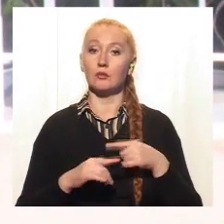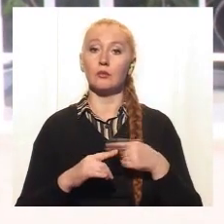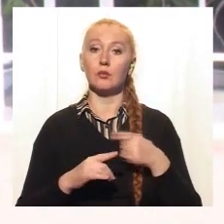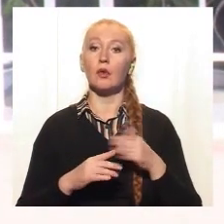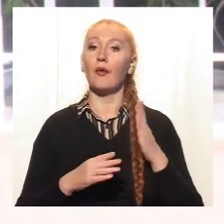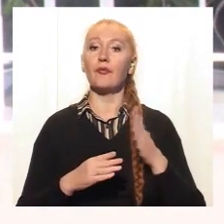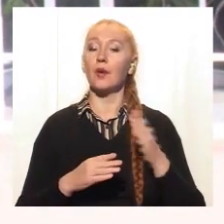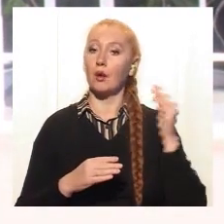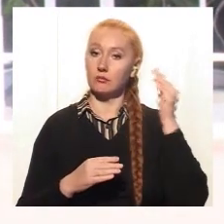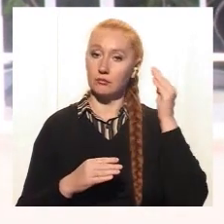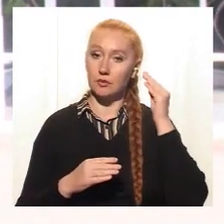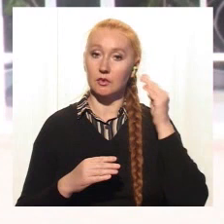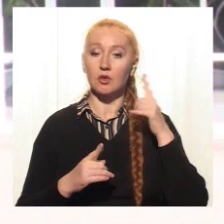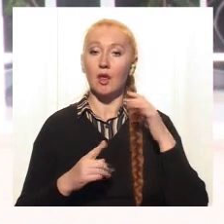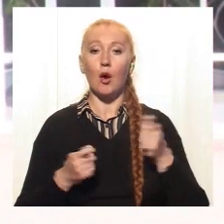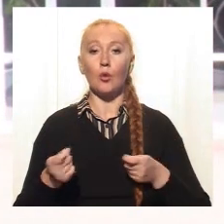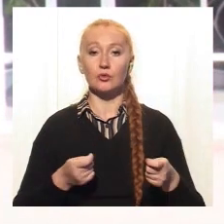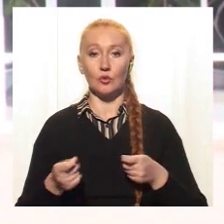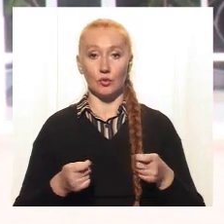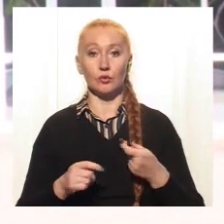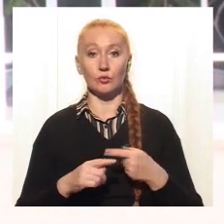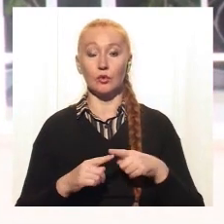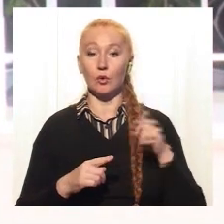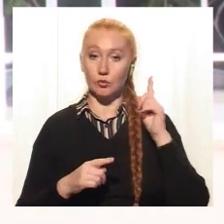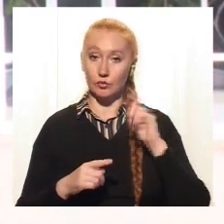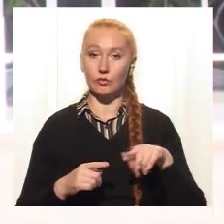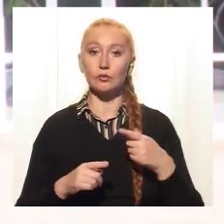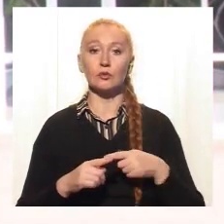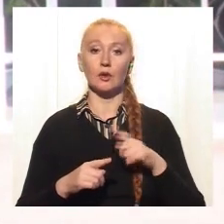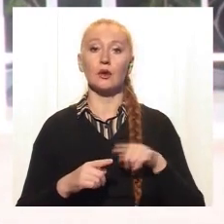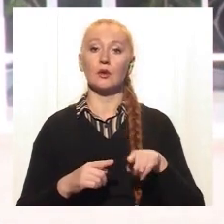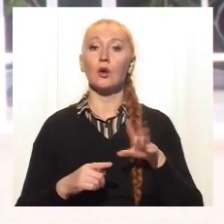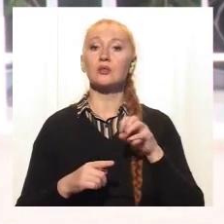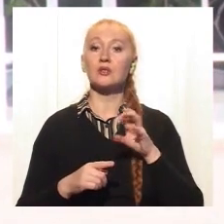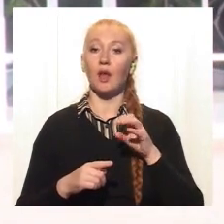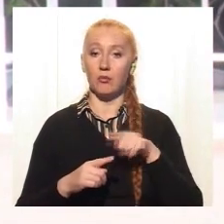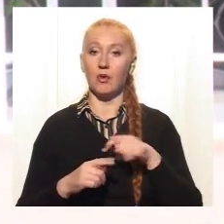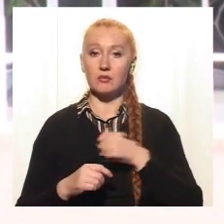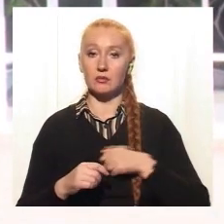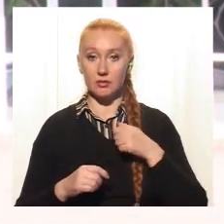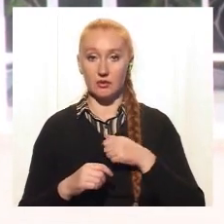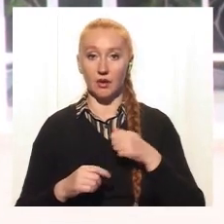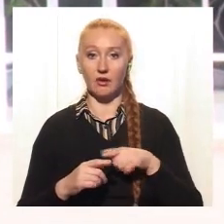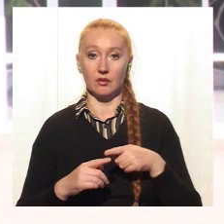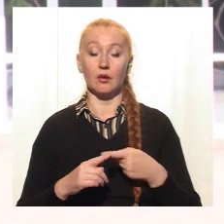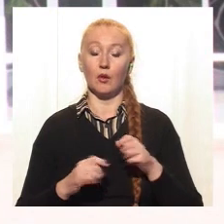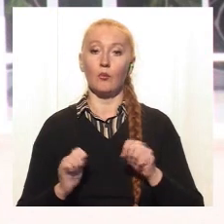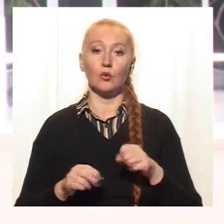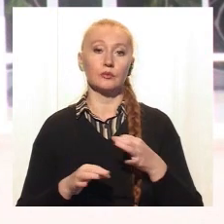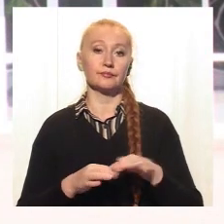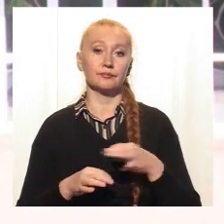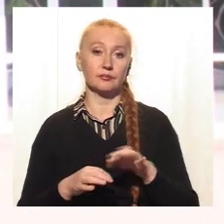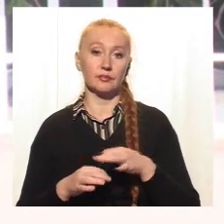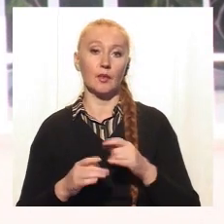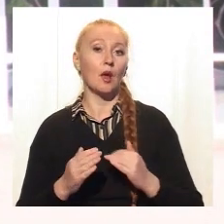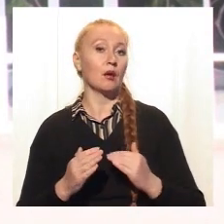непрямий умисел або про необережність. Тобто людина розуміє, що в неї собака бійцівської породи і вона, в принципі, може заподіяти шкоду,